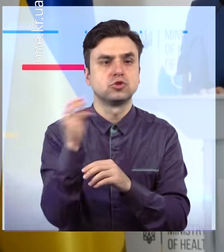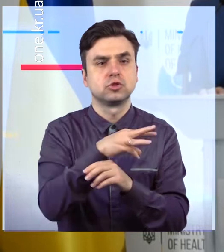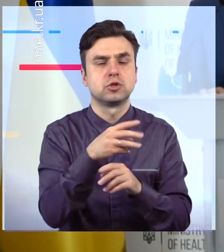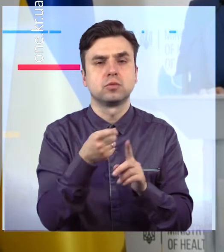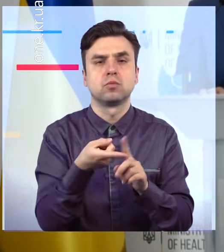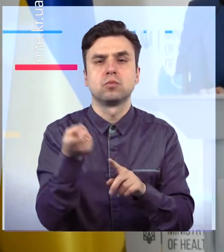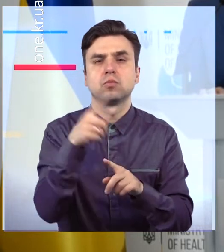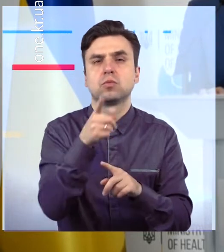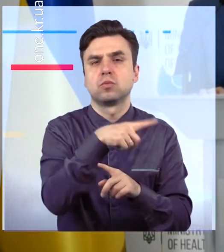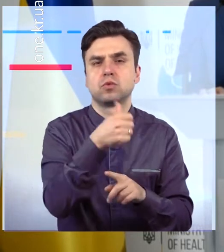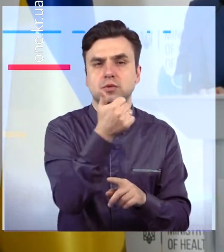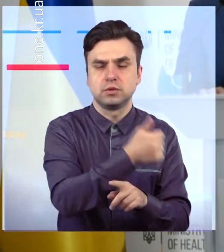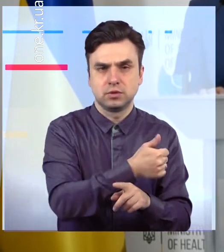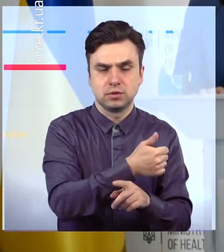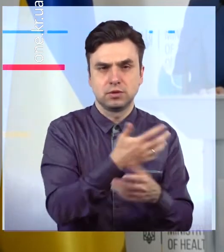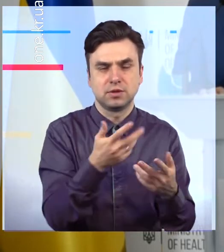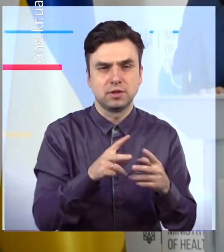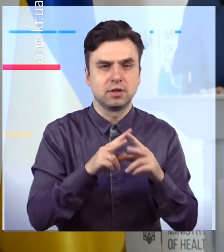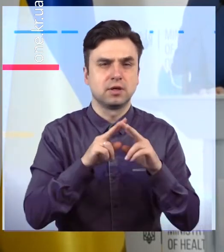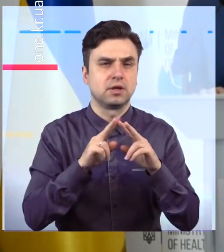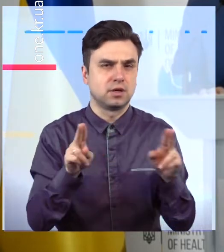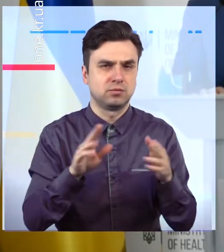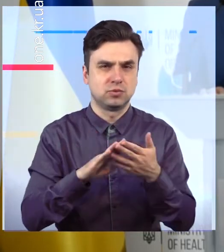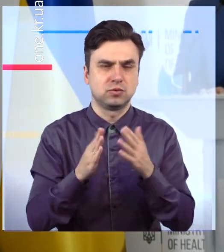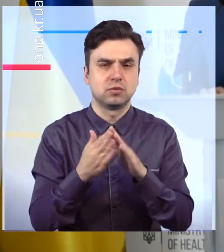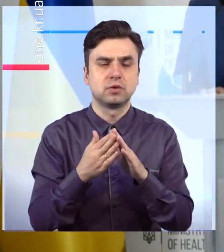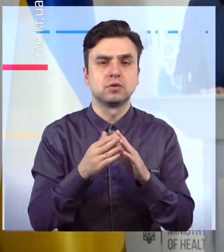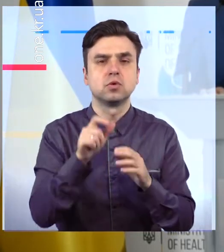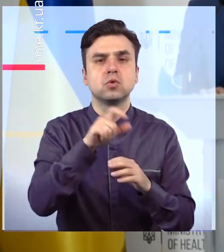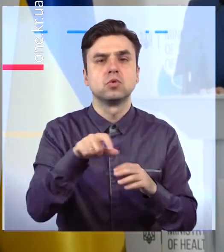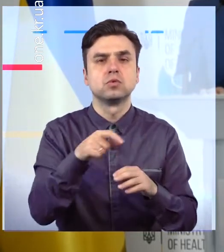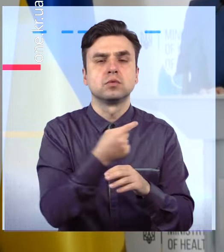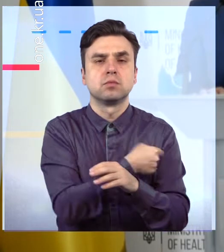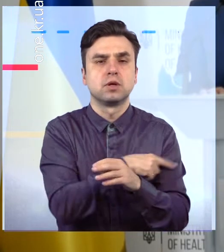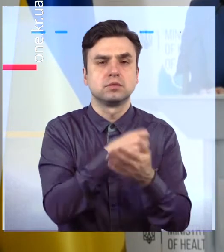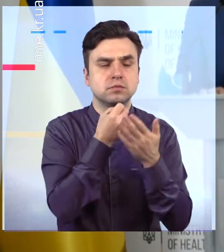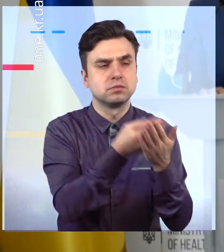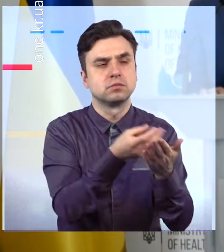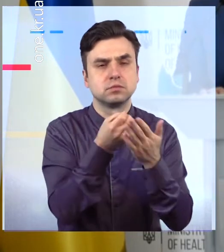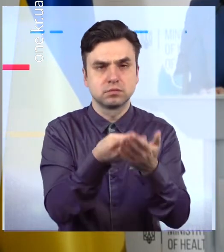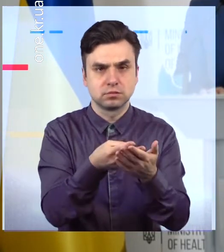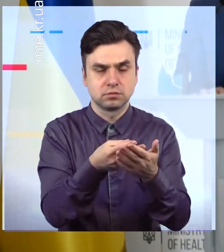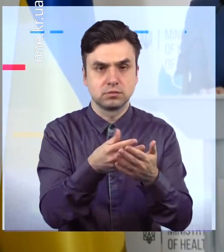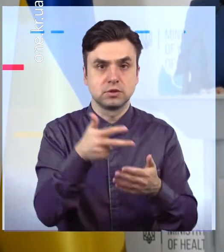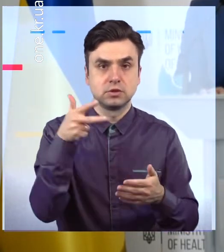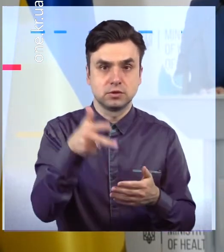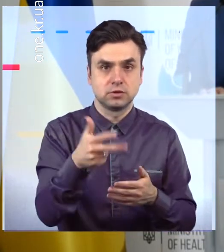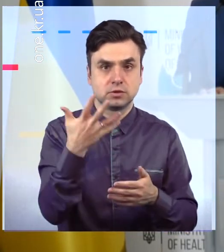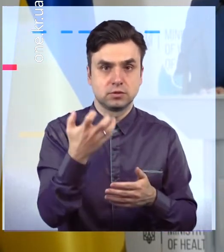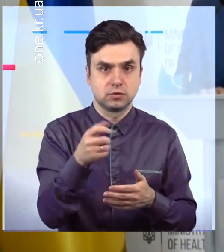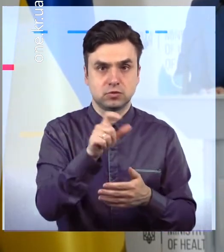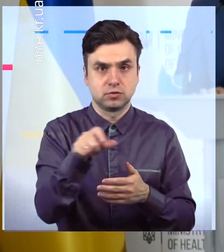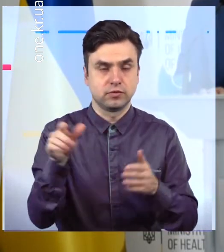тижні. Така ж сама ситуація і по кількості госпіталізацій. Ми отримали на 3,5 тисяч